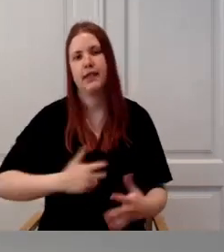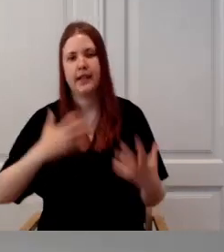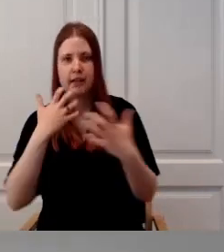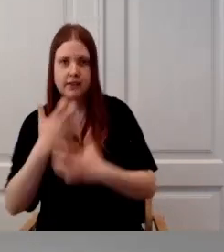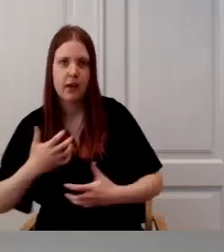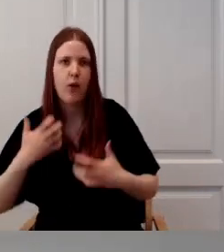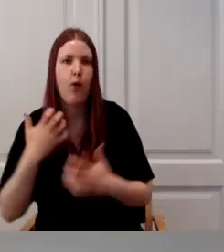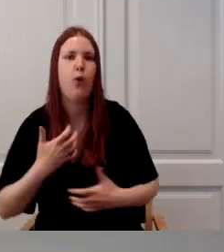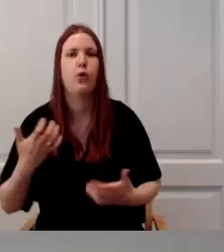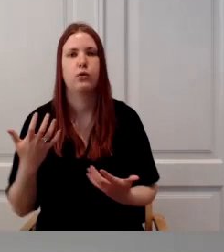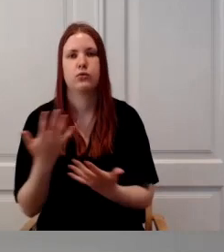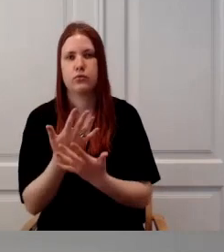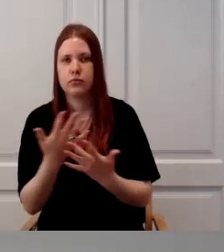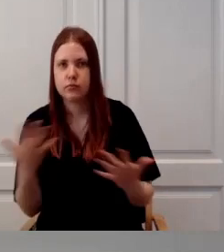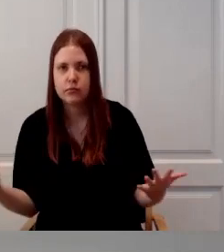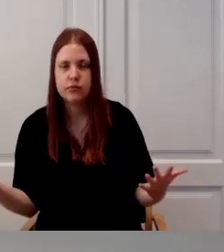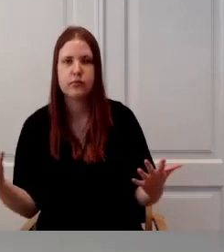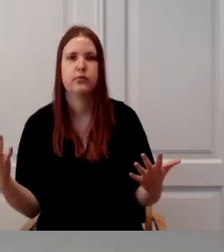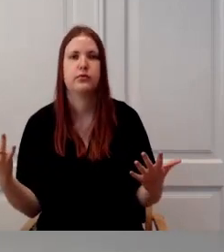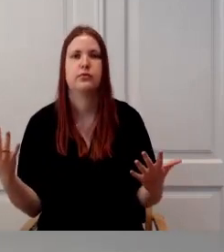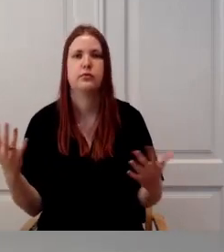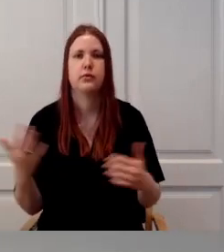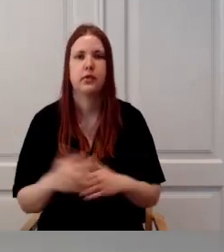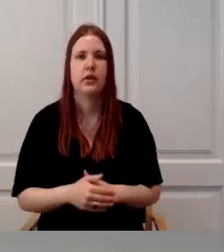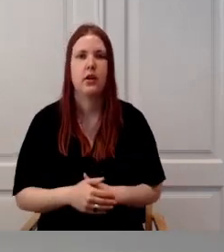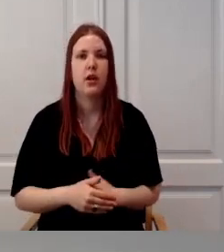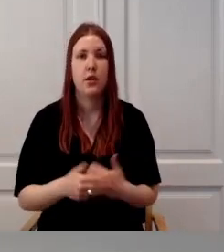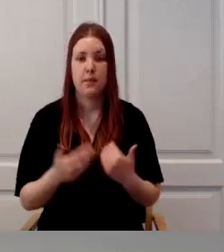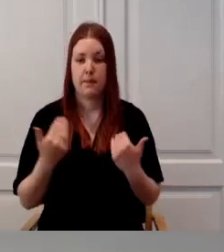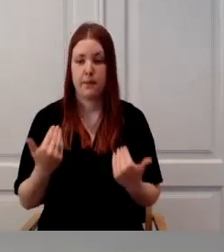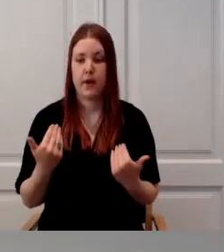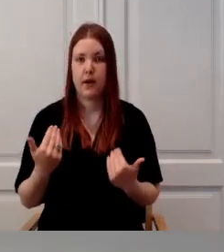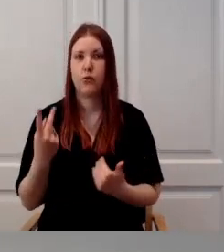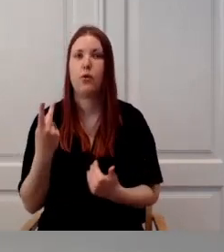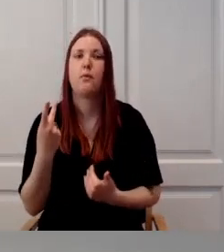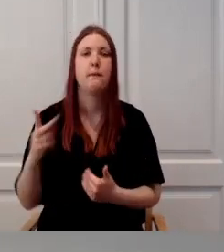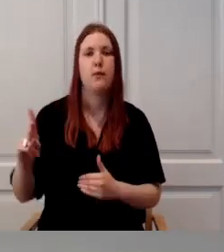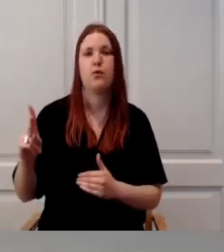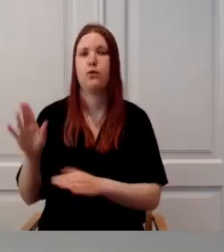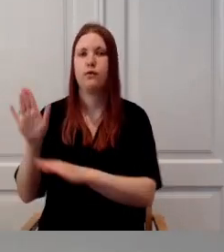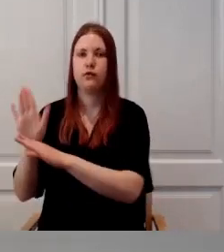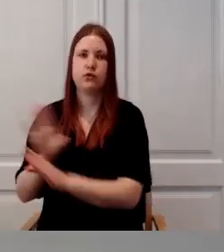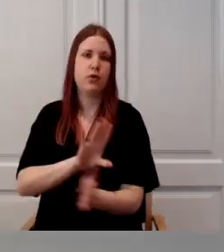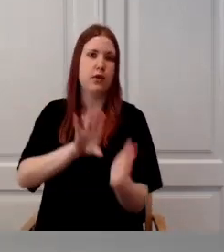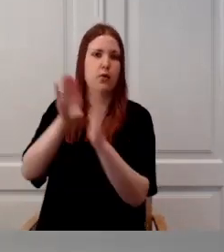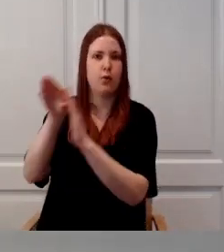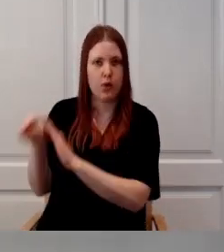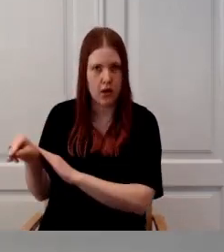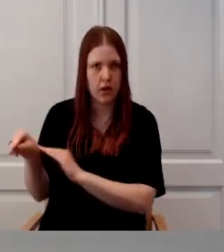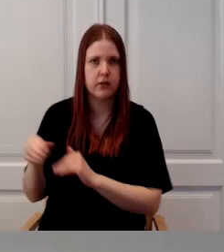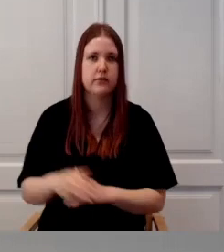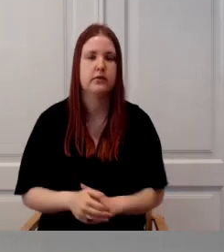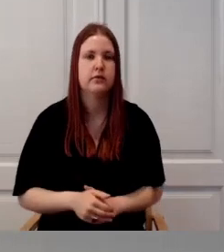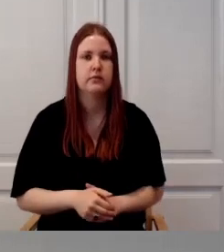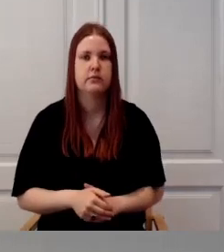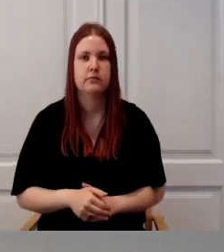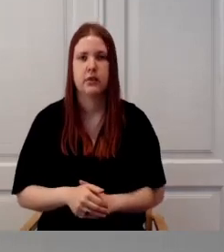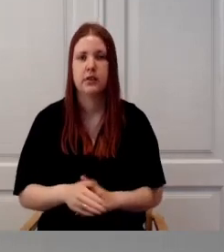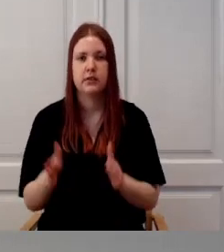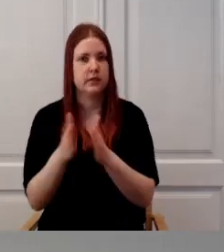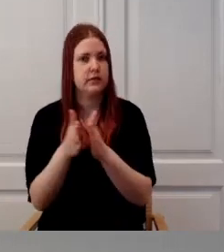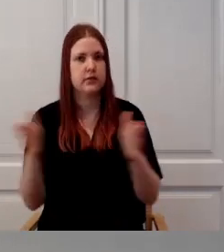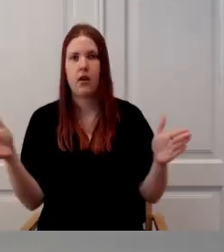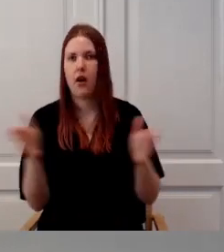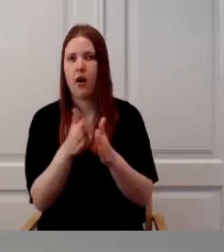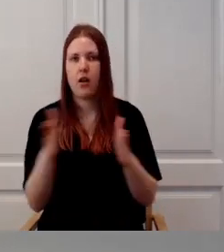siis meie puhul aggregeeritakse muu funksiooni kõrvale kalleteks, kasutakse ka erinevaid skaalasid seal